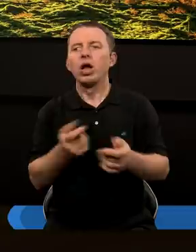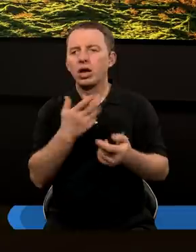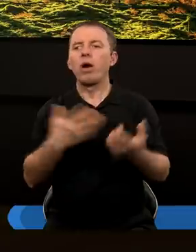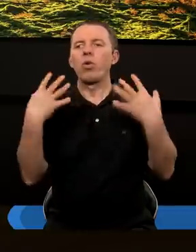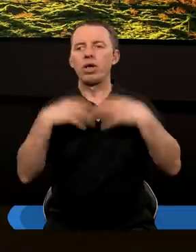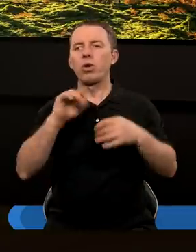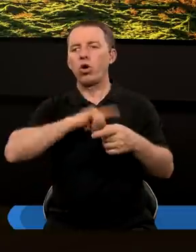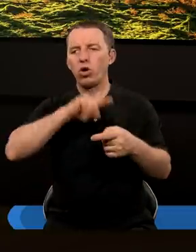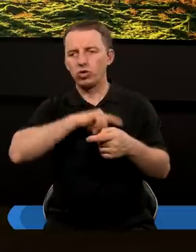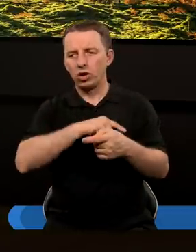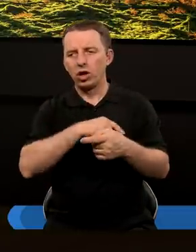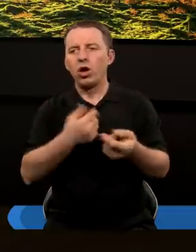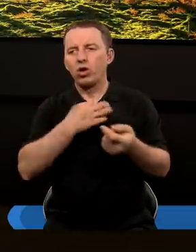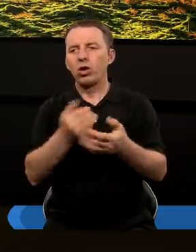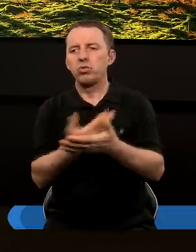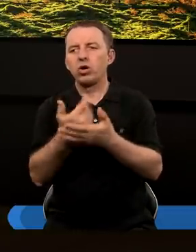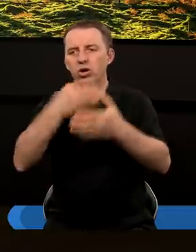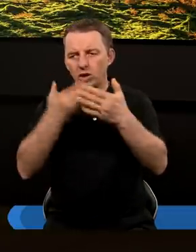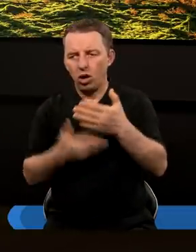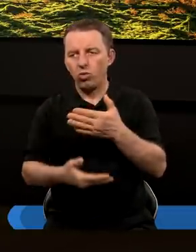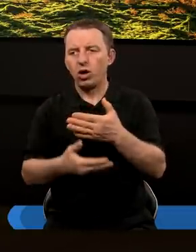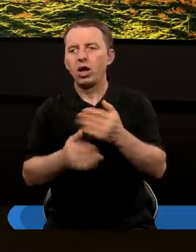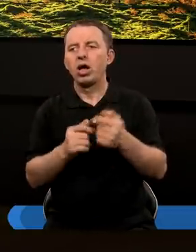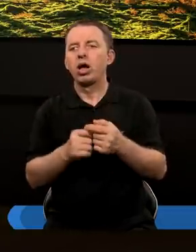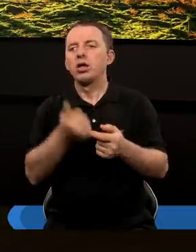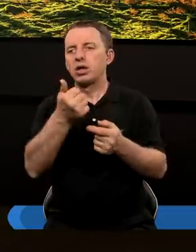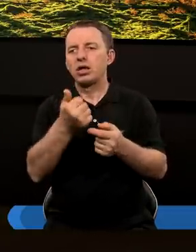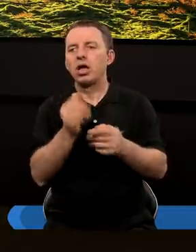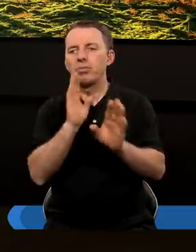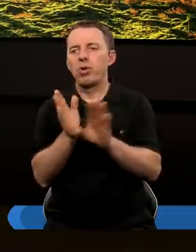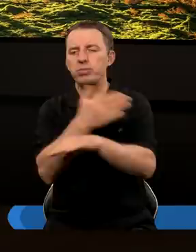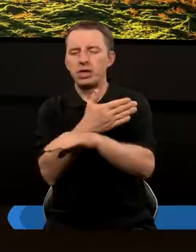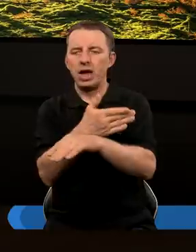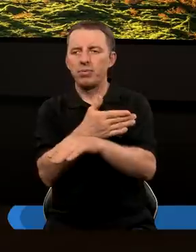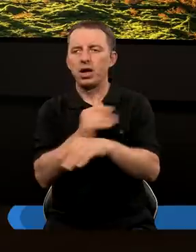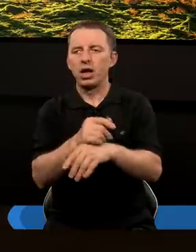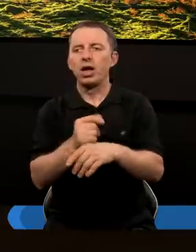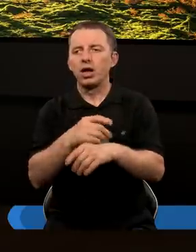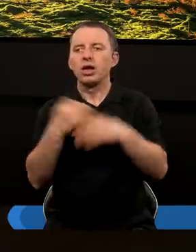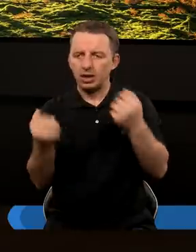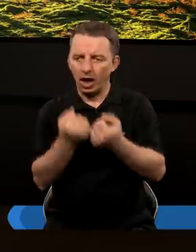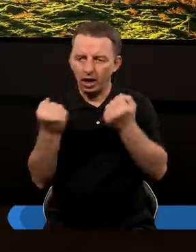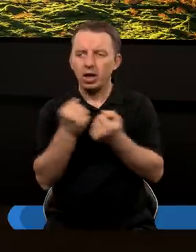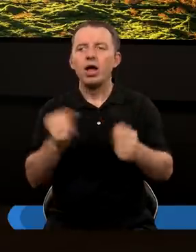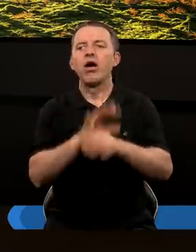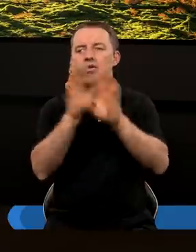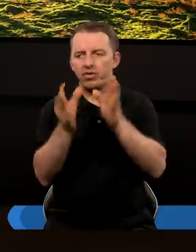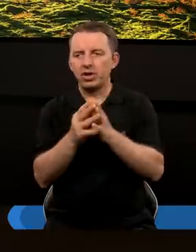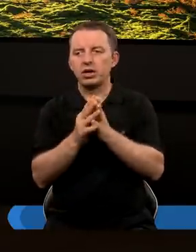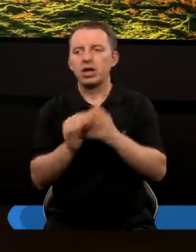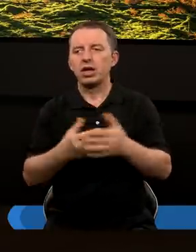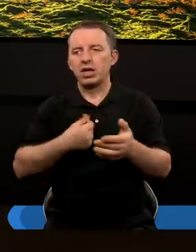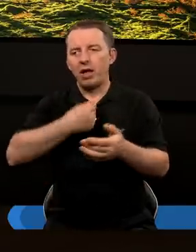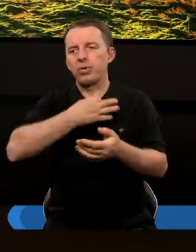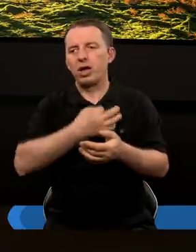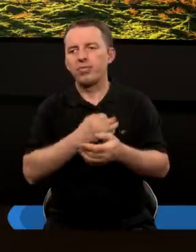zakładamy koszulę, zapinamy guziki począwszy od dołu i jeden guzik pominiemy. A potem bardzo staramy się, aby już wszystkie dobrze